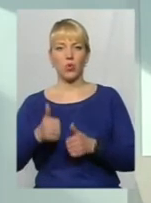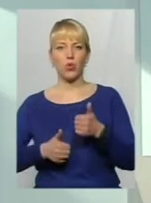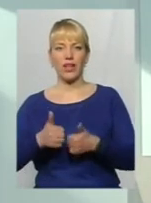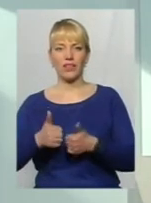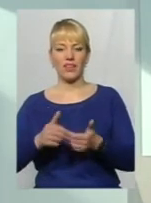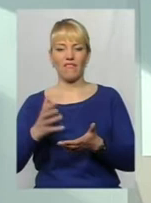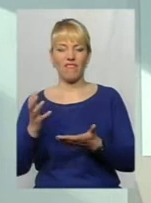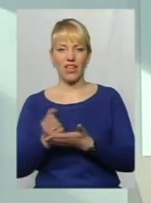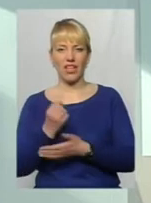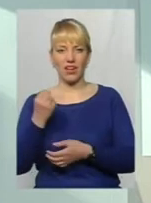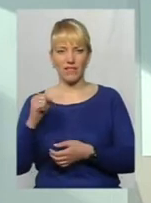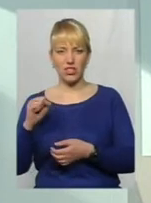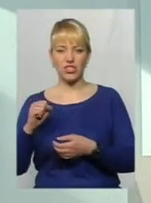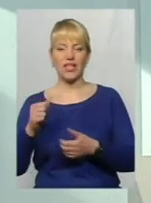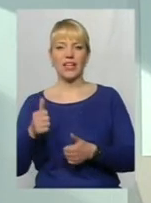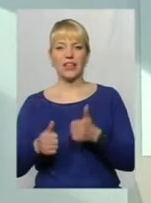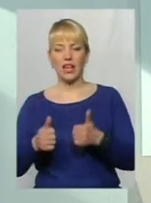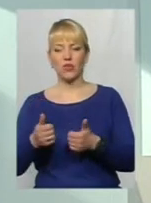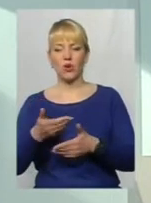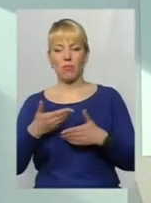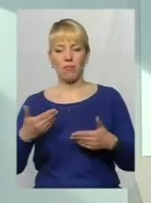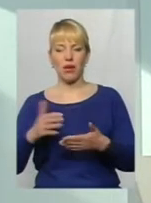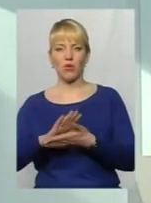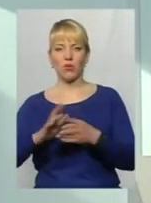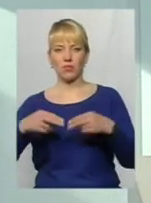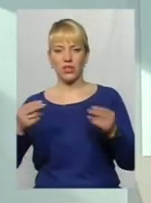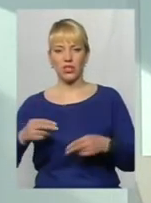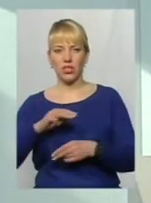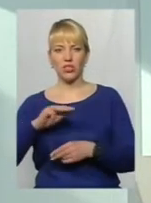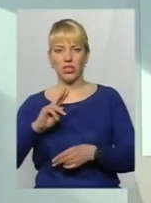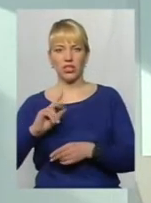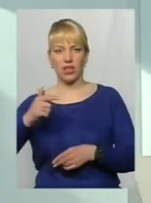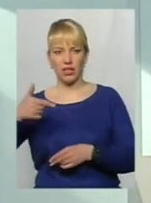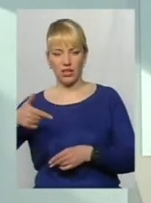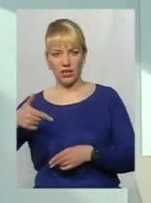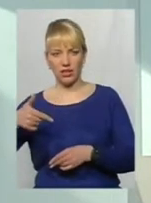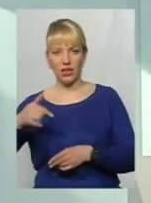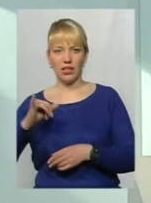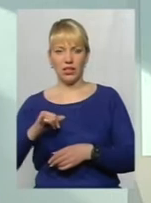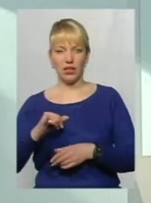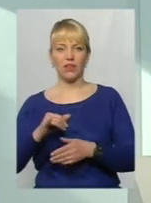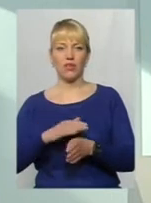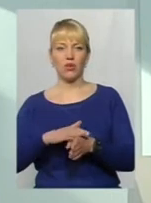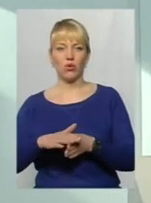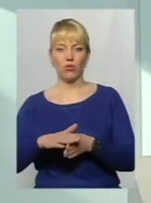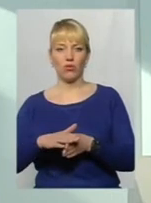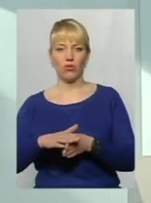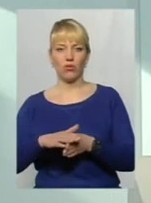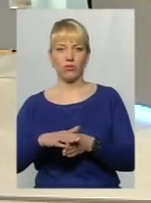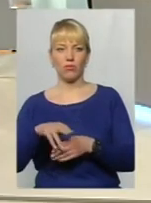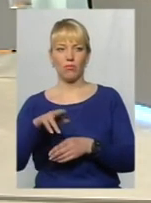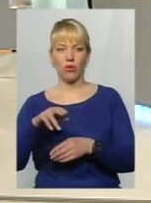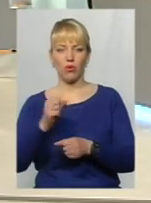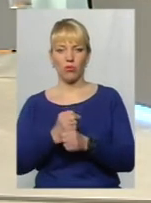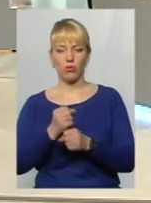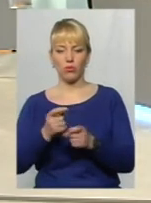Вигравши тендер, тоді ми укладаємо угоду з управління житлово-комунального господарства і виконуємо роботи по поточному